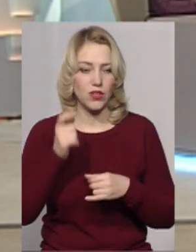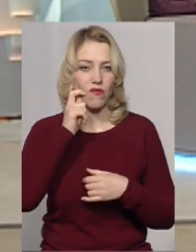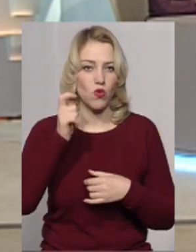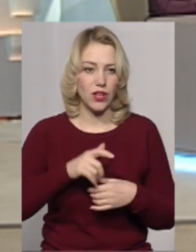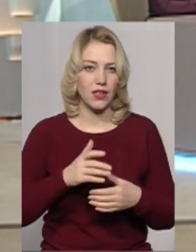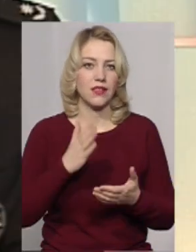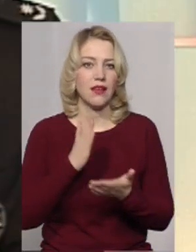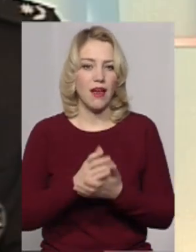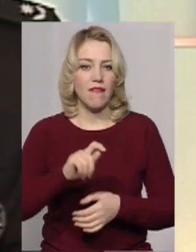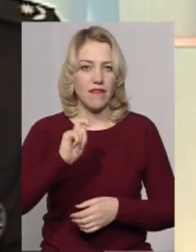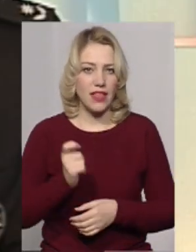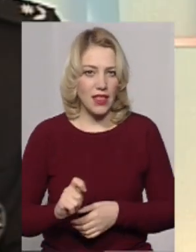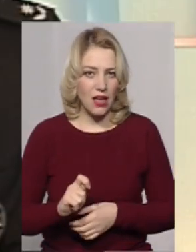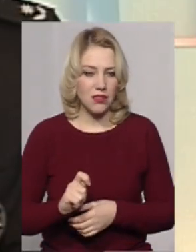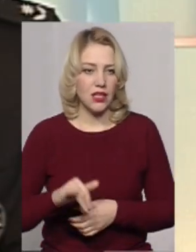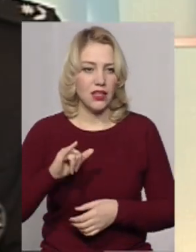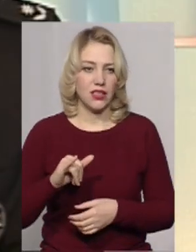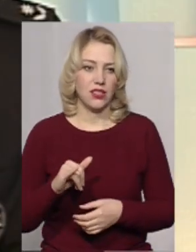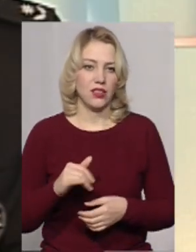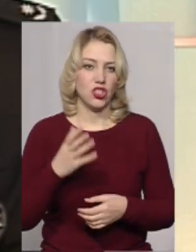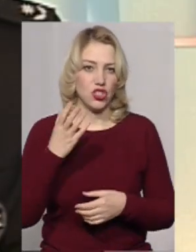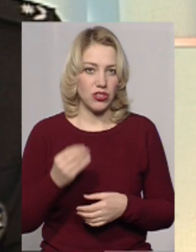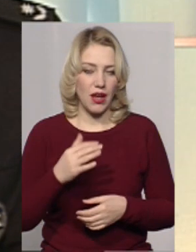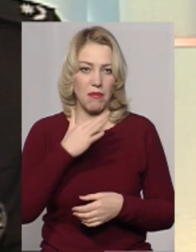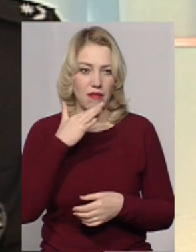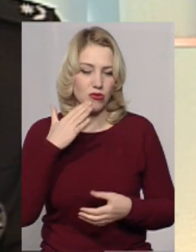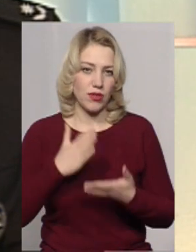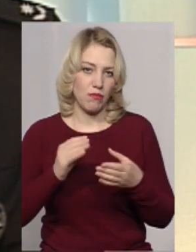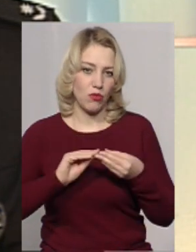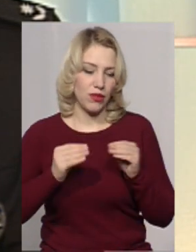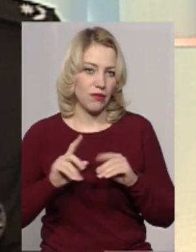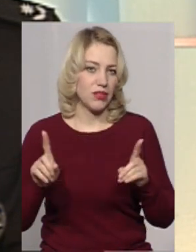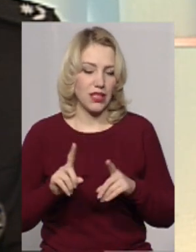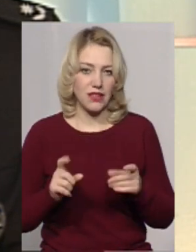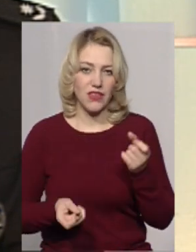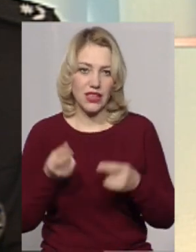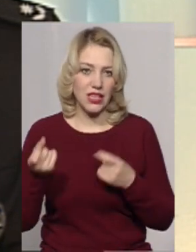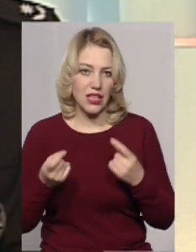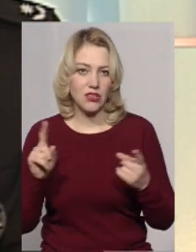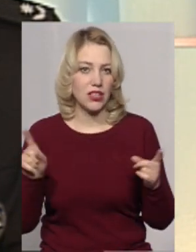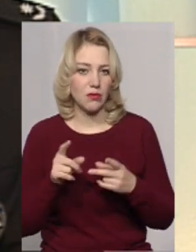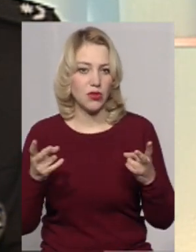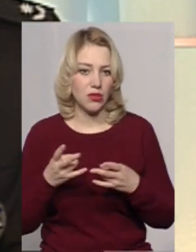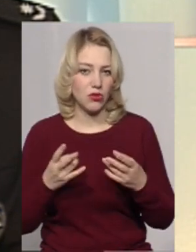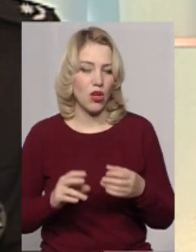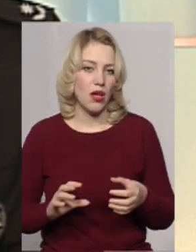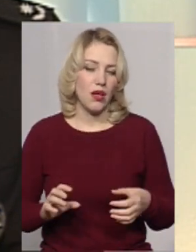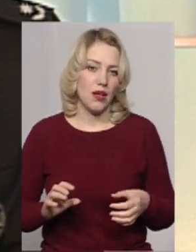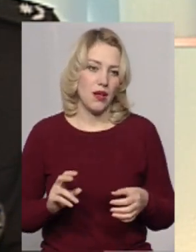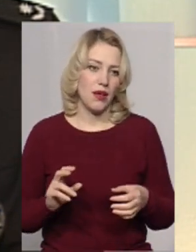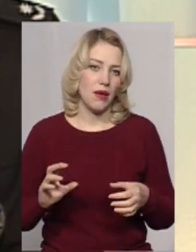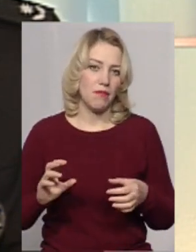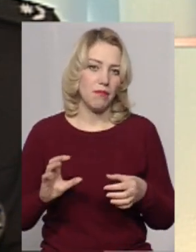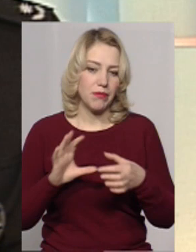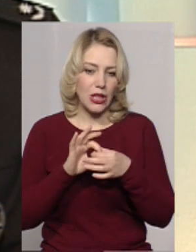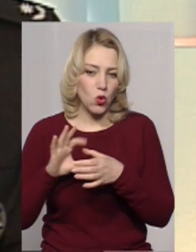Україні йде війна, і ще досить багато проблем, які виникають, і які потрібно підключати оперативно. І